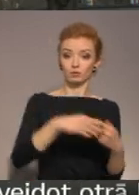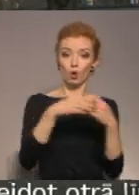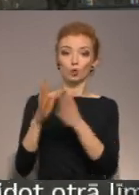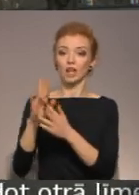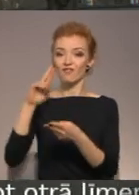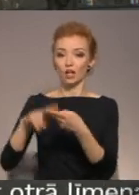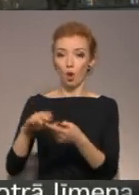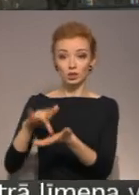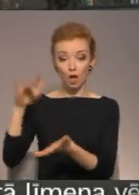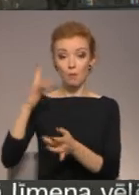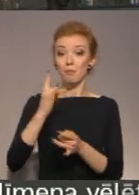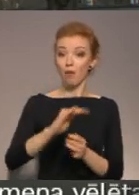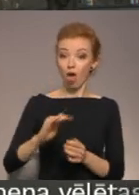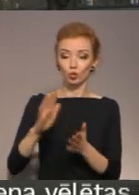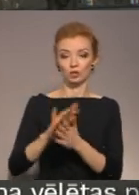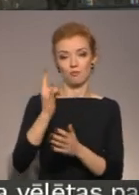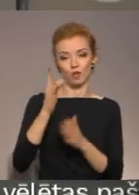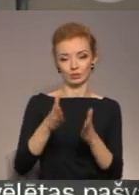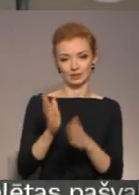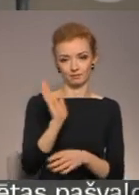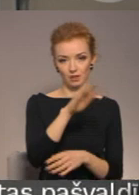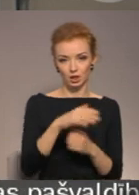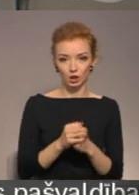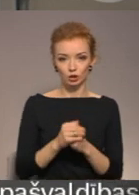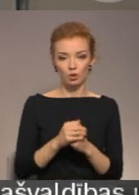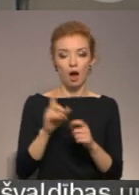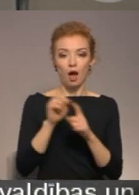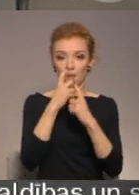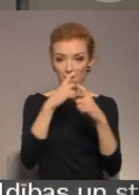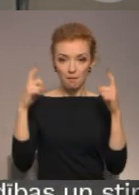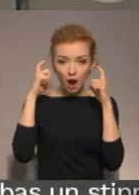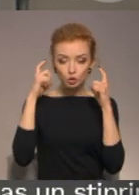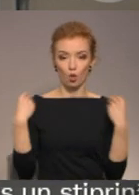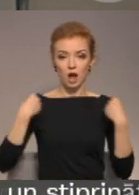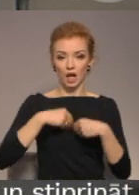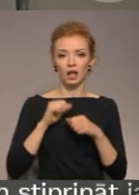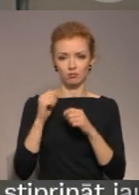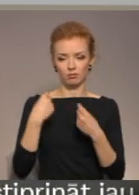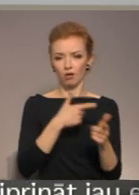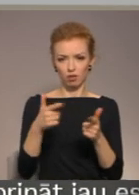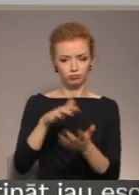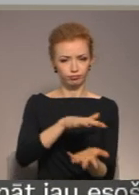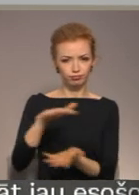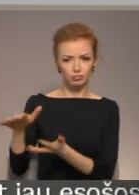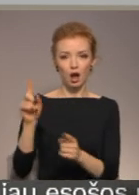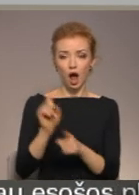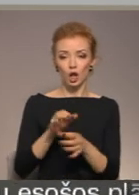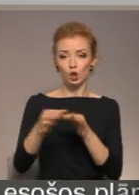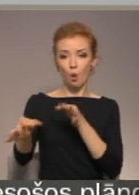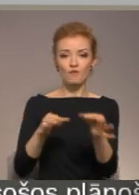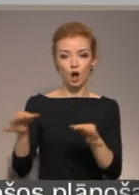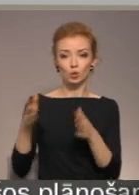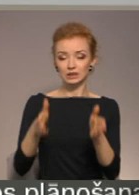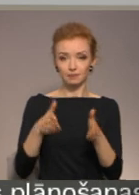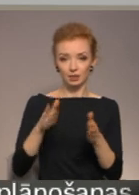bērnu uz bērnu slimnīcu. Universitātes slimnīcās mask un aizsarg tērpu pietiekot, slimnīcas novados ir brīdinātas, ka